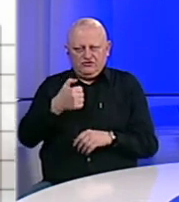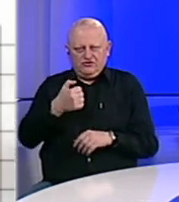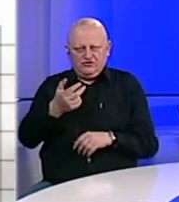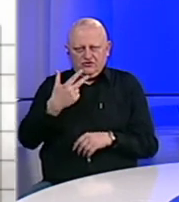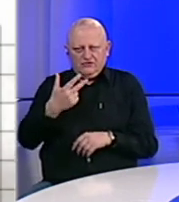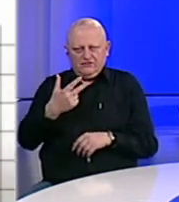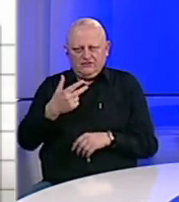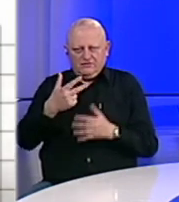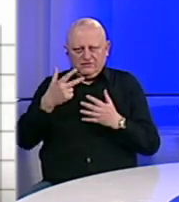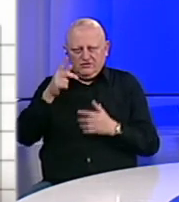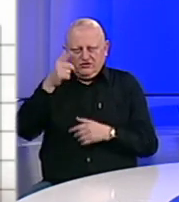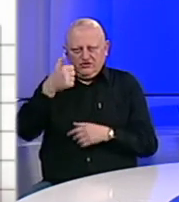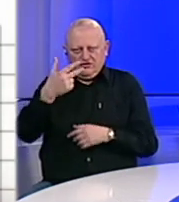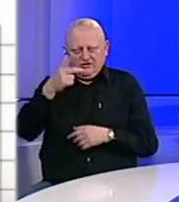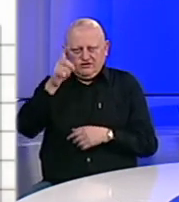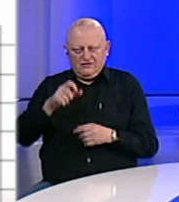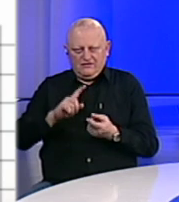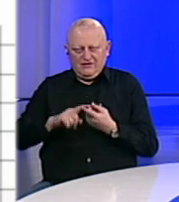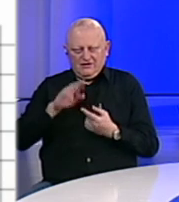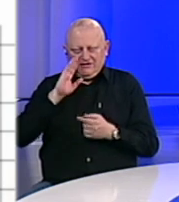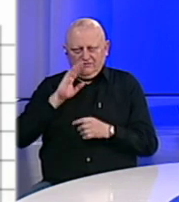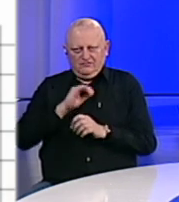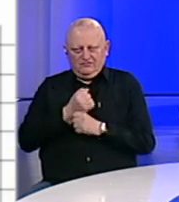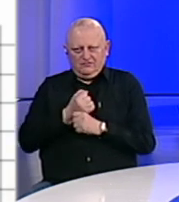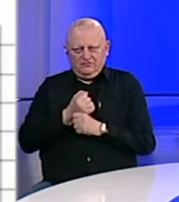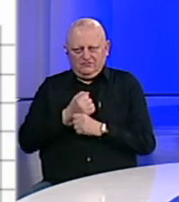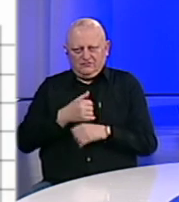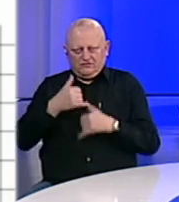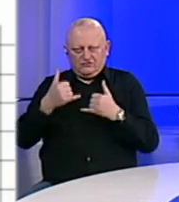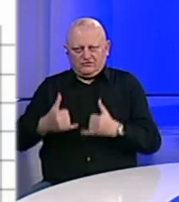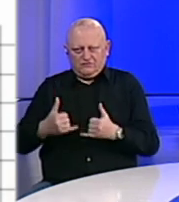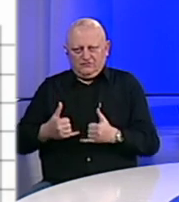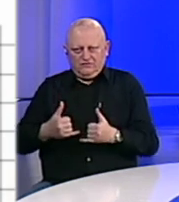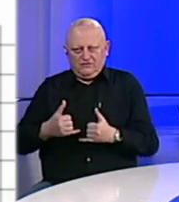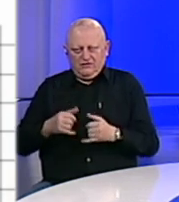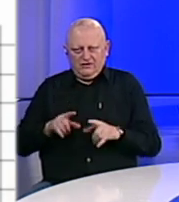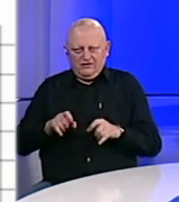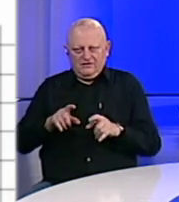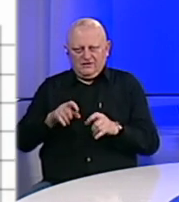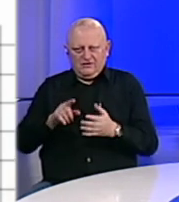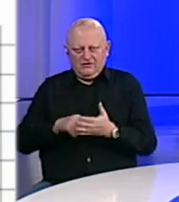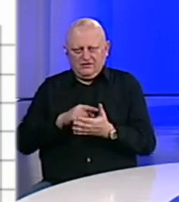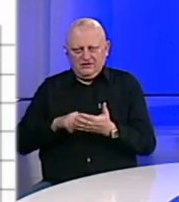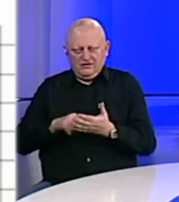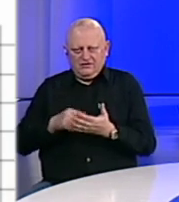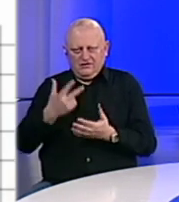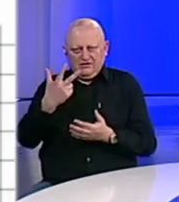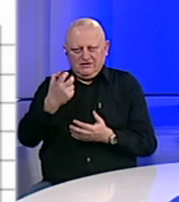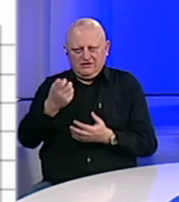osoba. U Federaciji Bosne i Hercegovine do sada je na koronavirus testirano